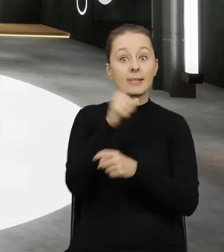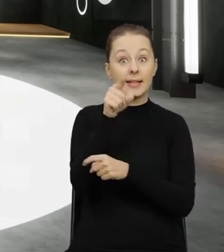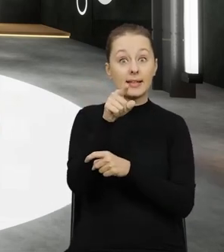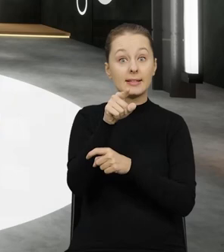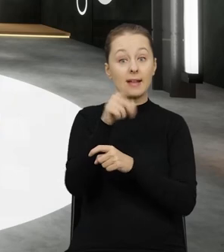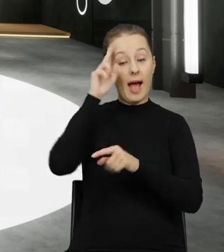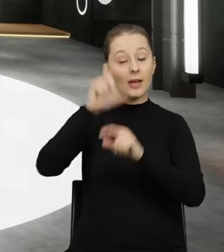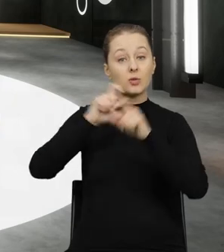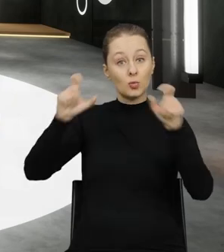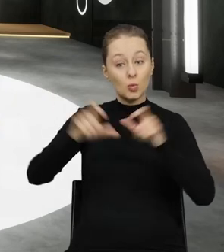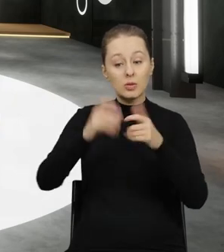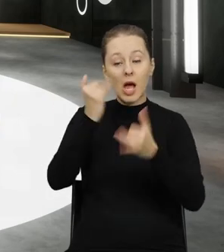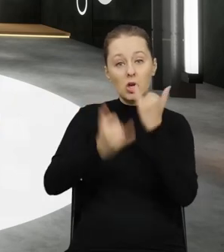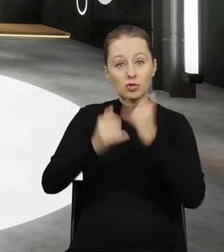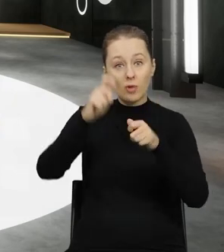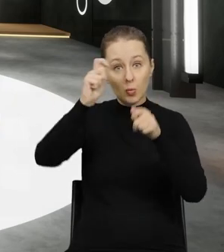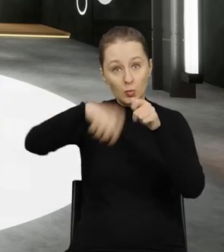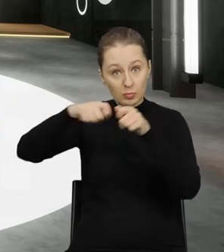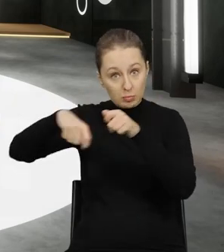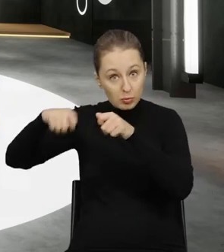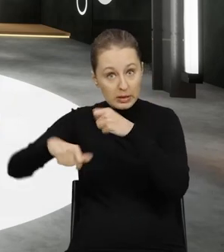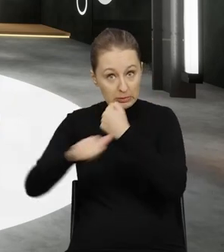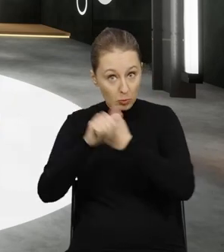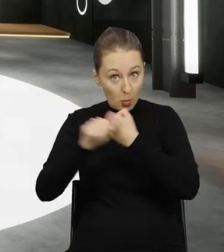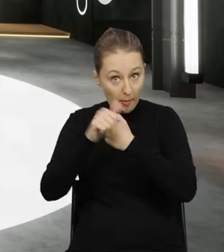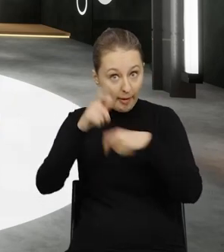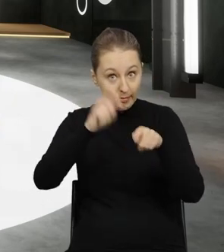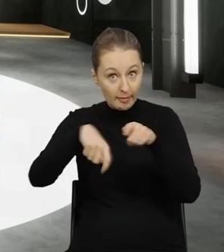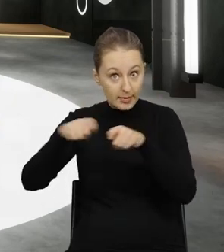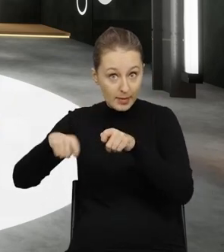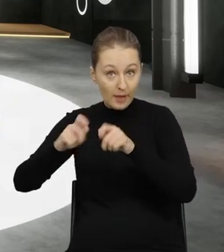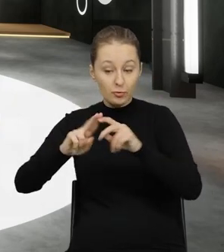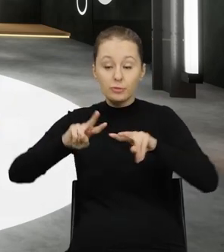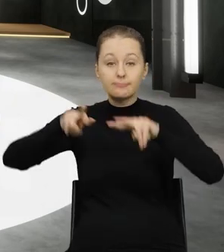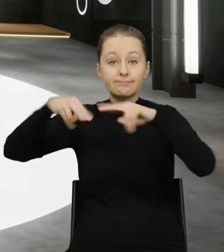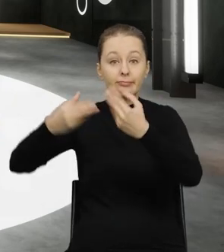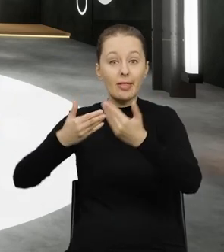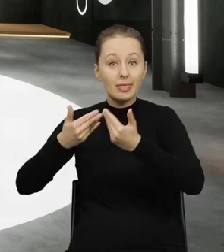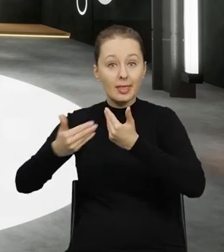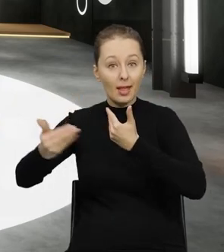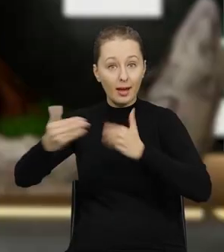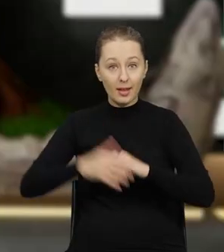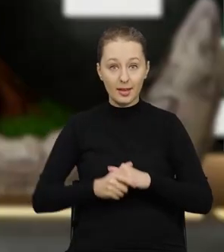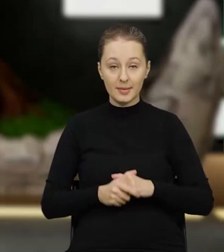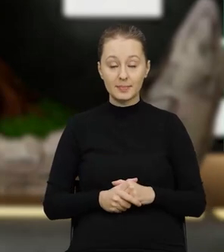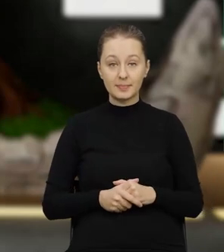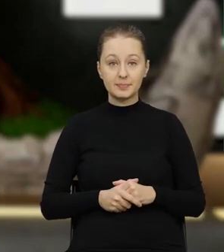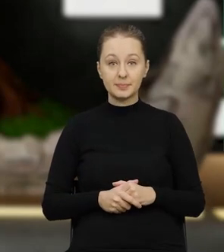Dopiero tamten organ po zweryfikowaniu dokumentacji przekazuje ją do pozostałych organów.